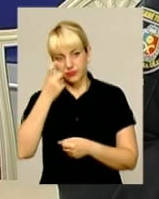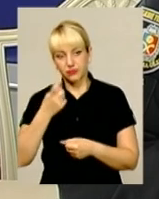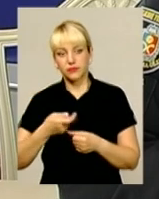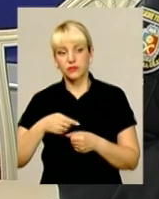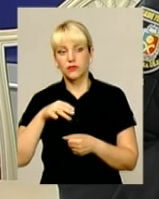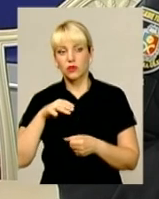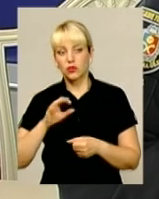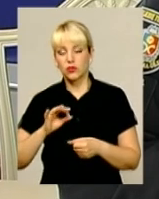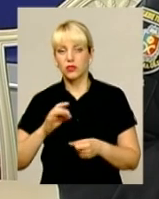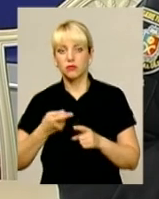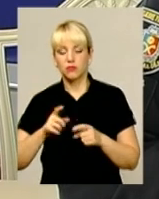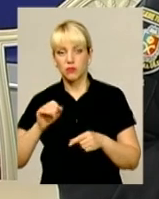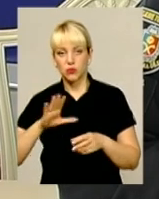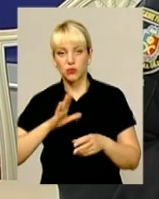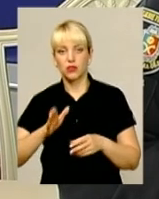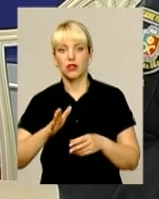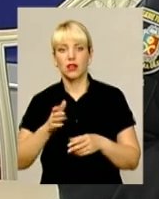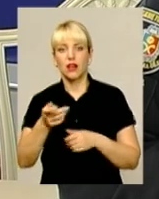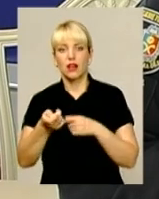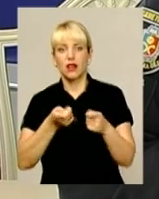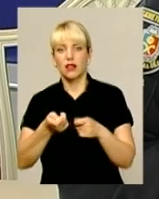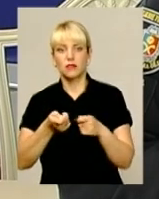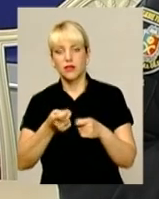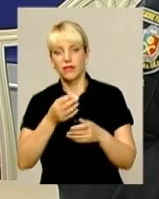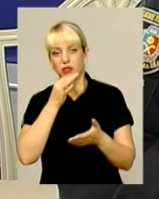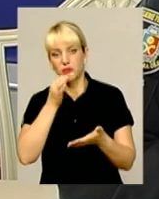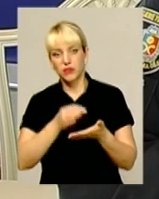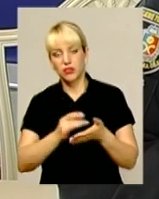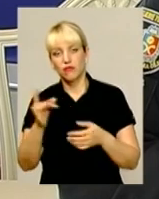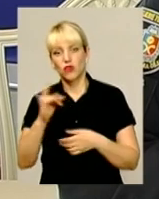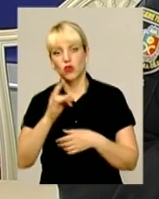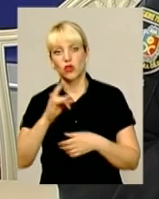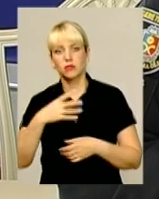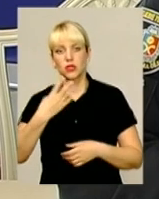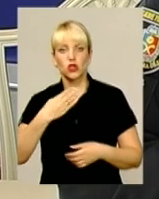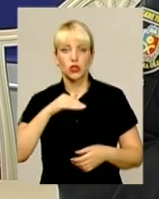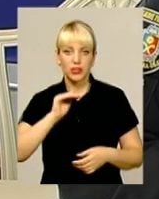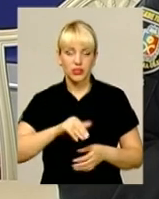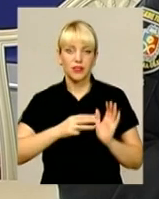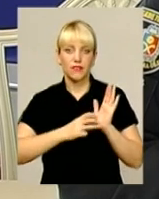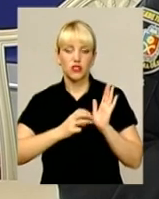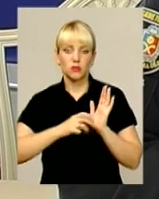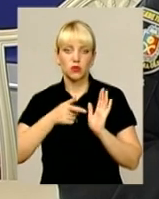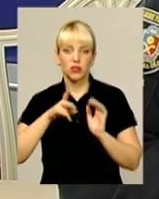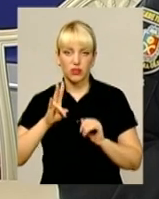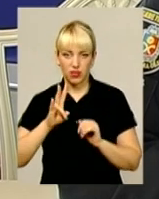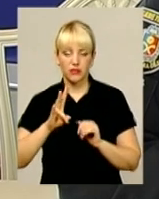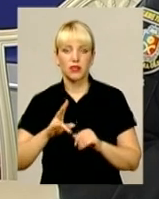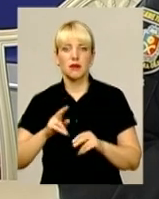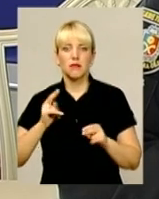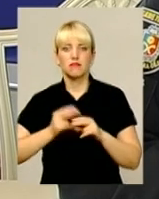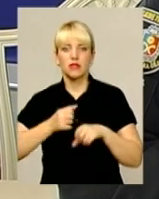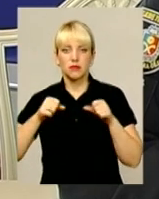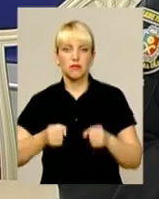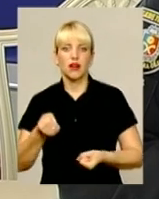тягне за собою адміністративну відповідальність у розмірі 40 тисяч 800 гривень з одночасним позбавленням